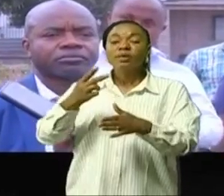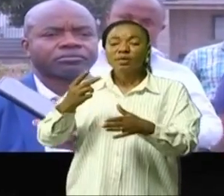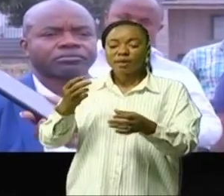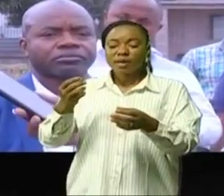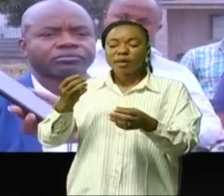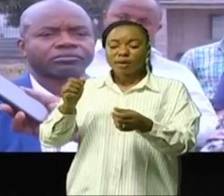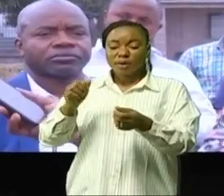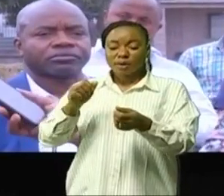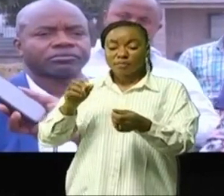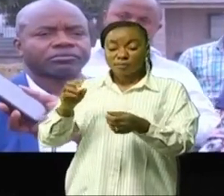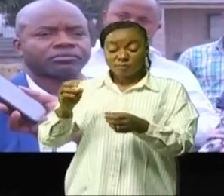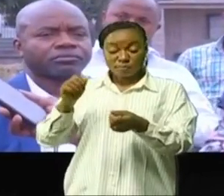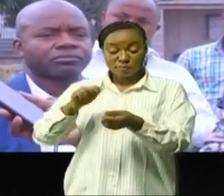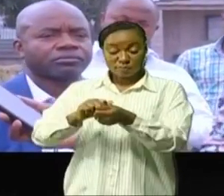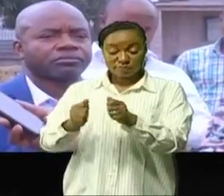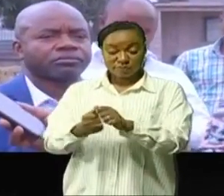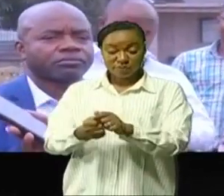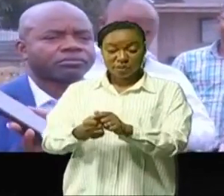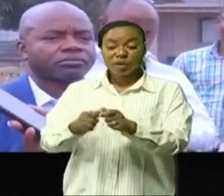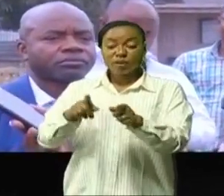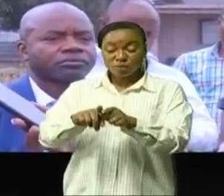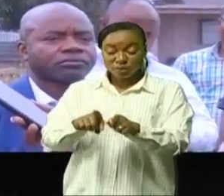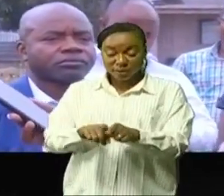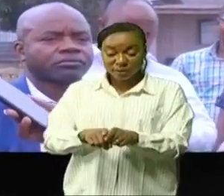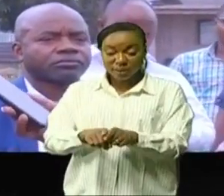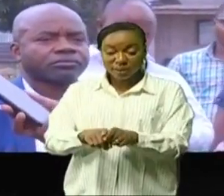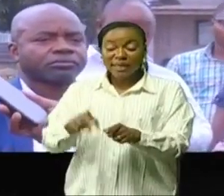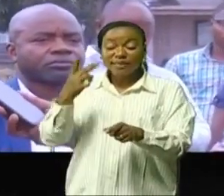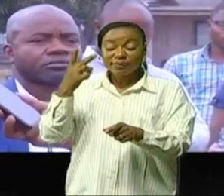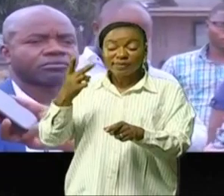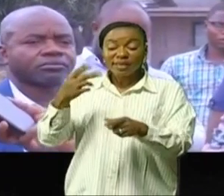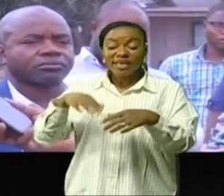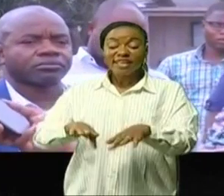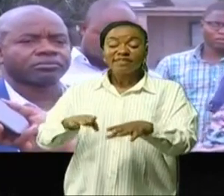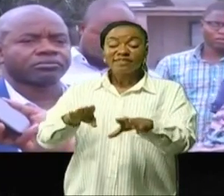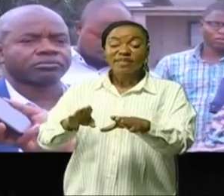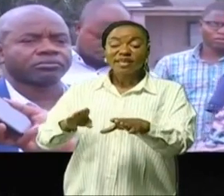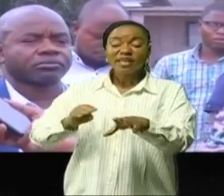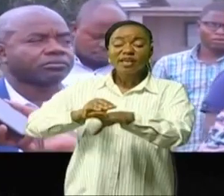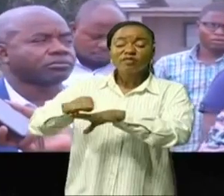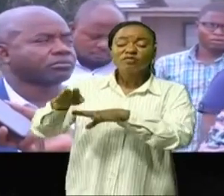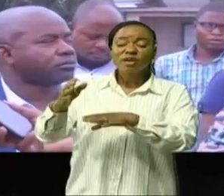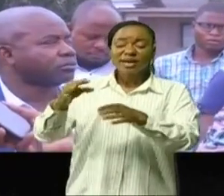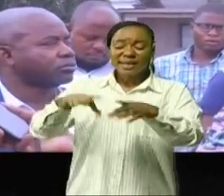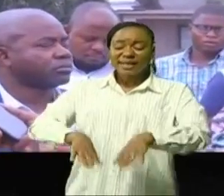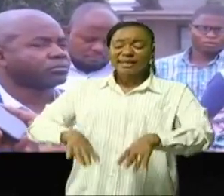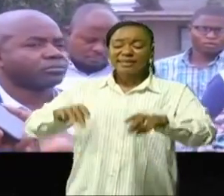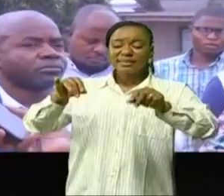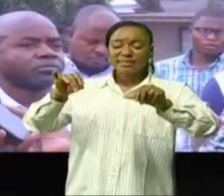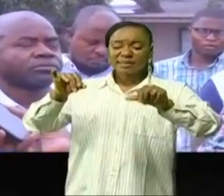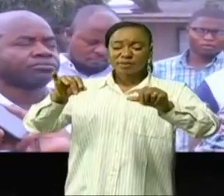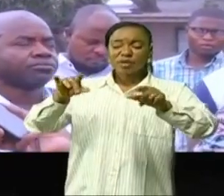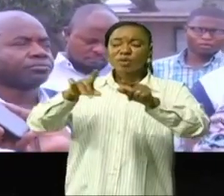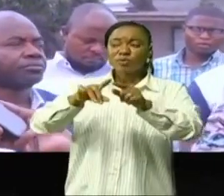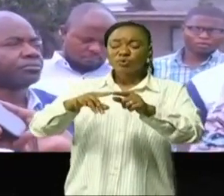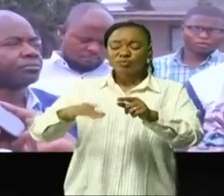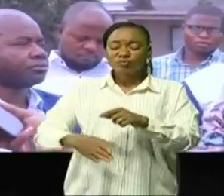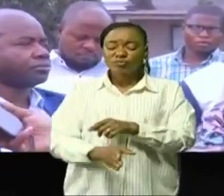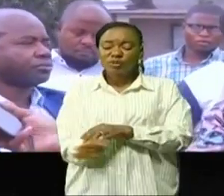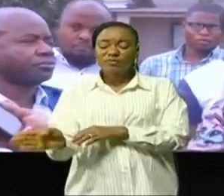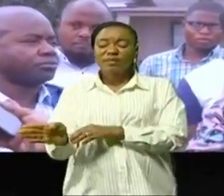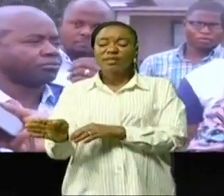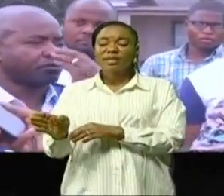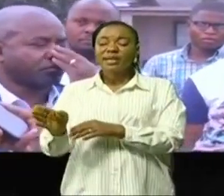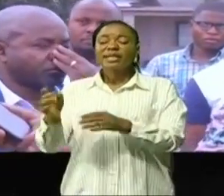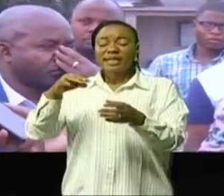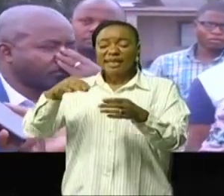Gombé qui nous envoie du sable il y aussi la rivière Maquéléle de l'autre côté on a tellement construit qu'on a dévié la rivière et tous les sables qui viennent qui est